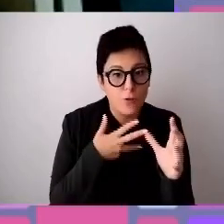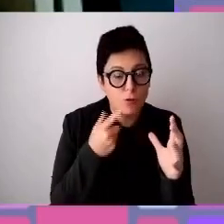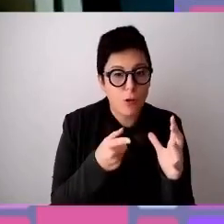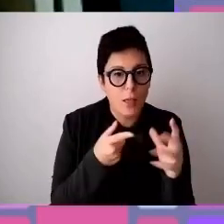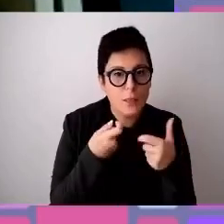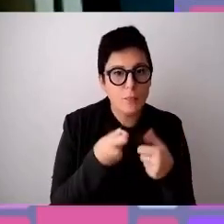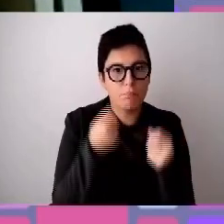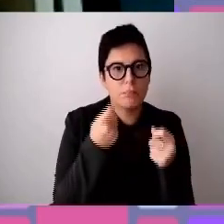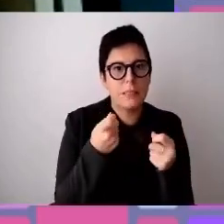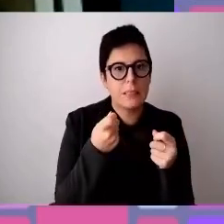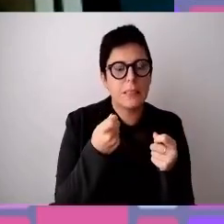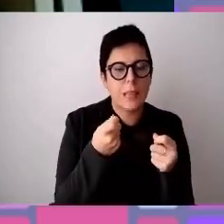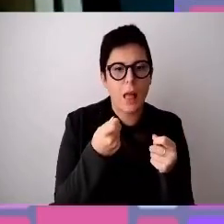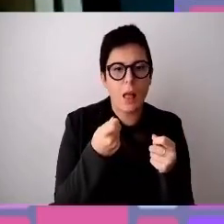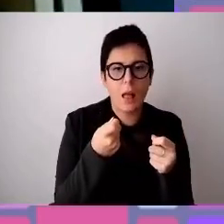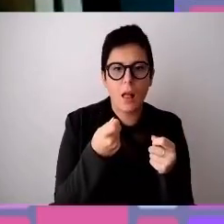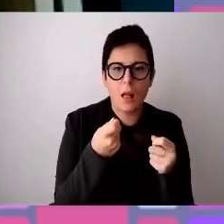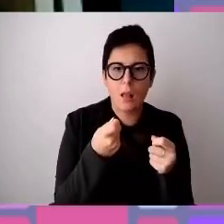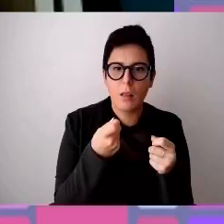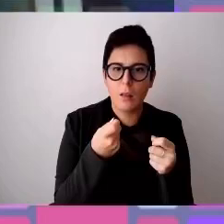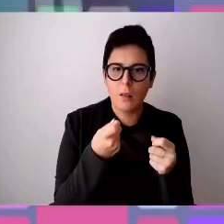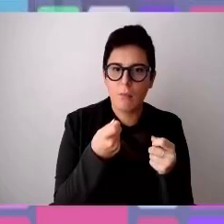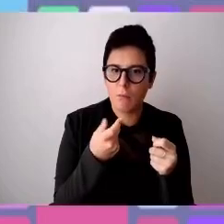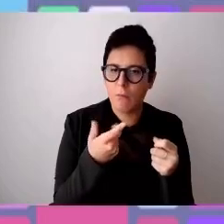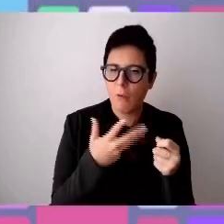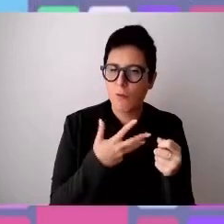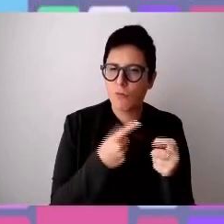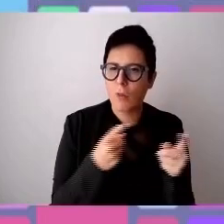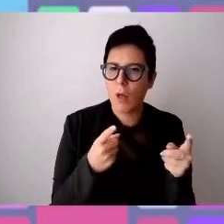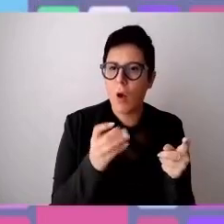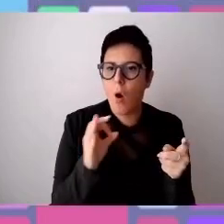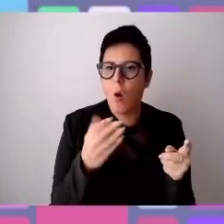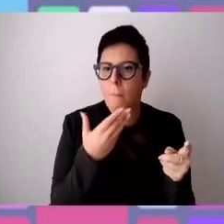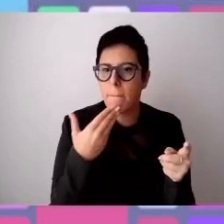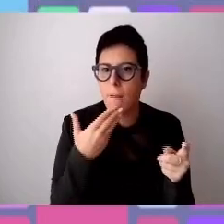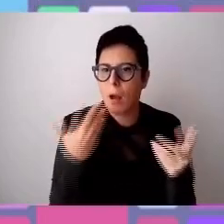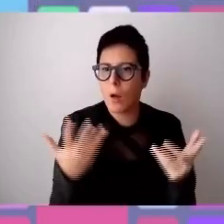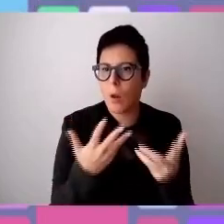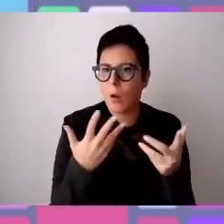nell'aprirsi alle diverse abilità secondo te o se manca qualcosa?